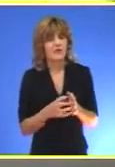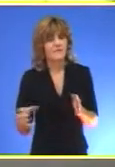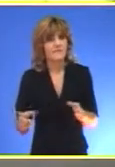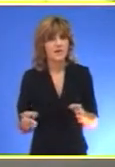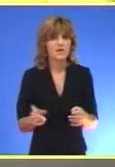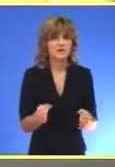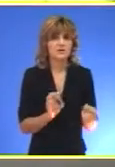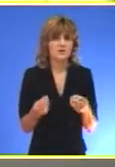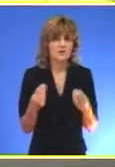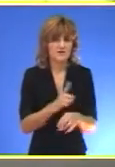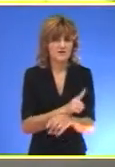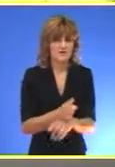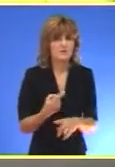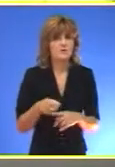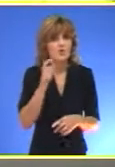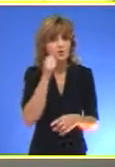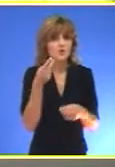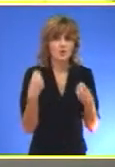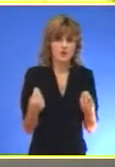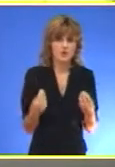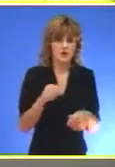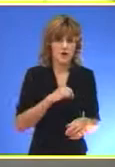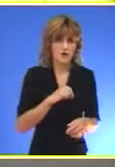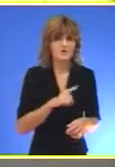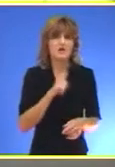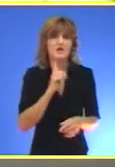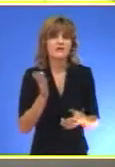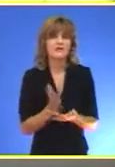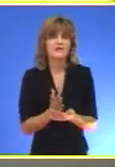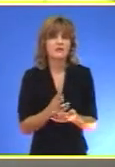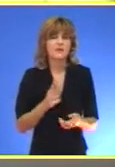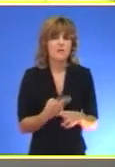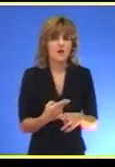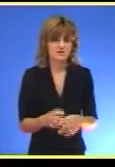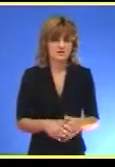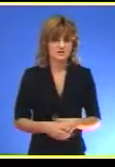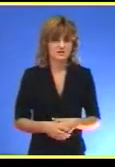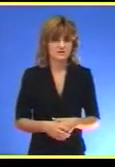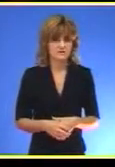biometeoroloških prilika Pa će već i nedjeli da se osjeća dobro I neće imati te gobe prouzrakovanih vremena